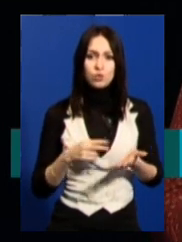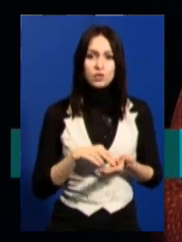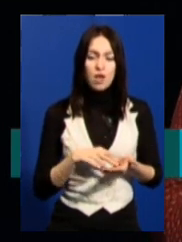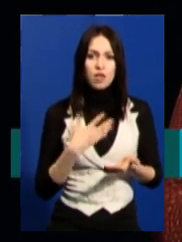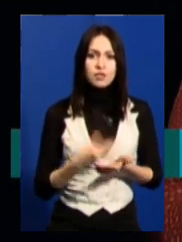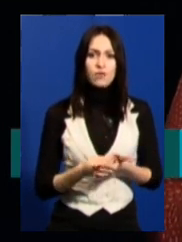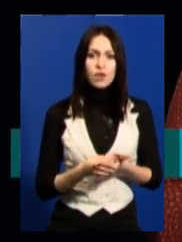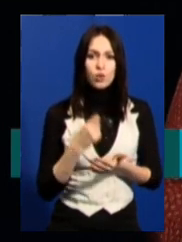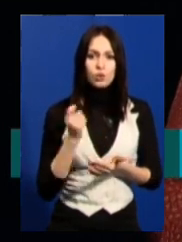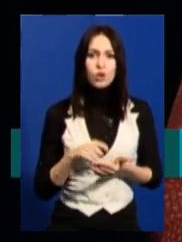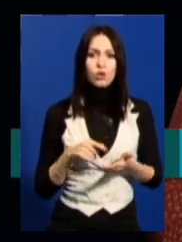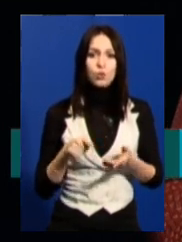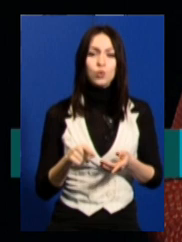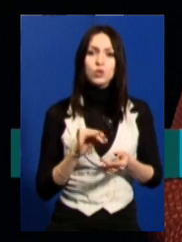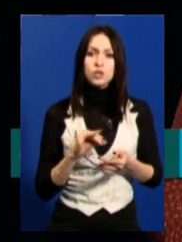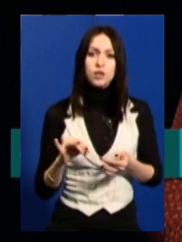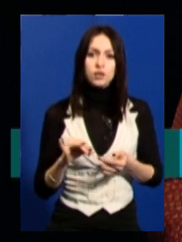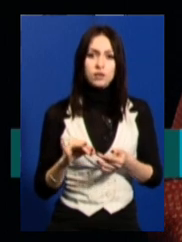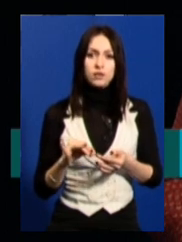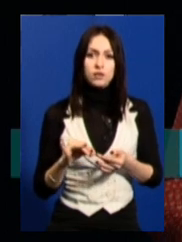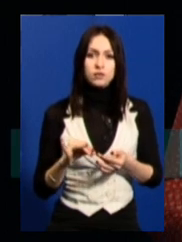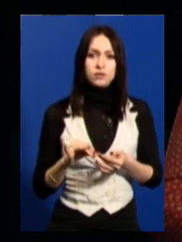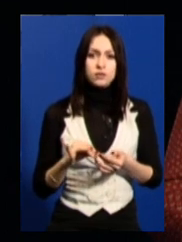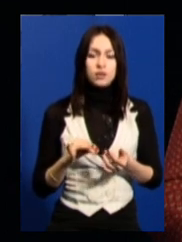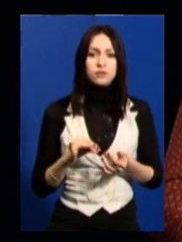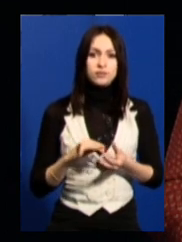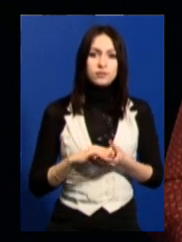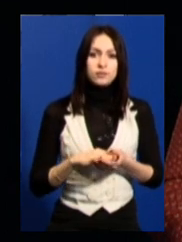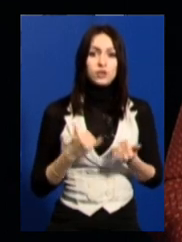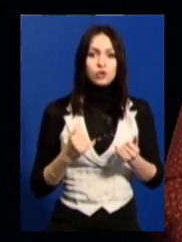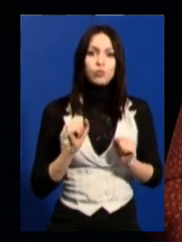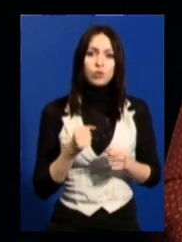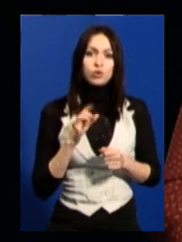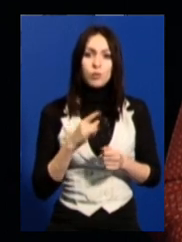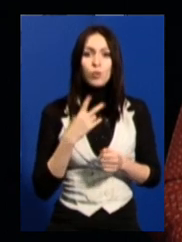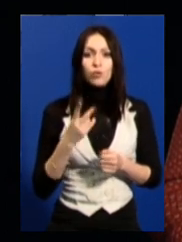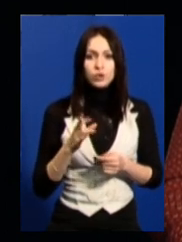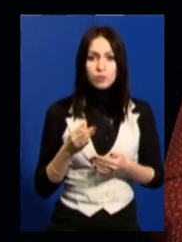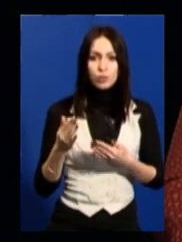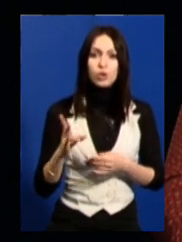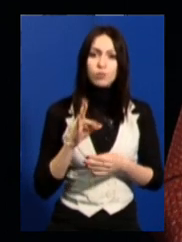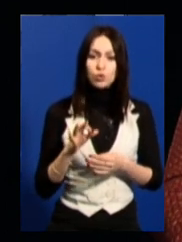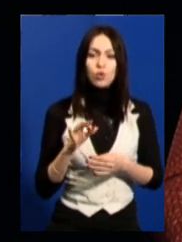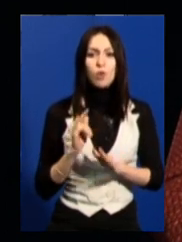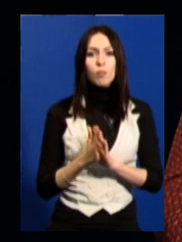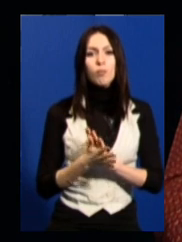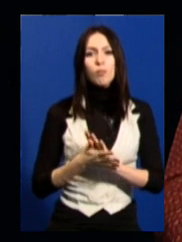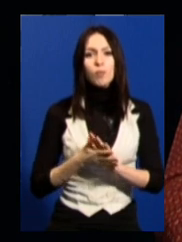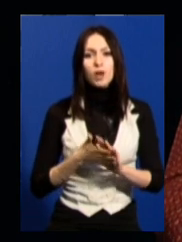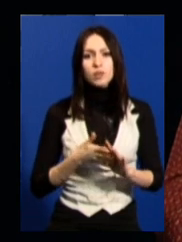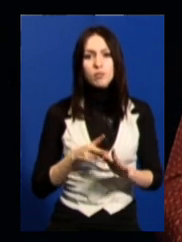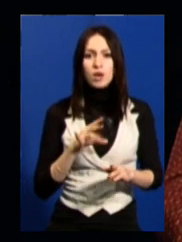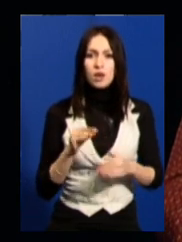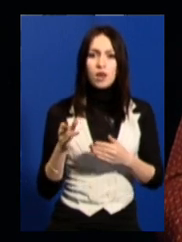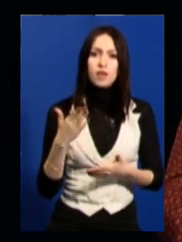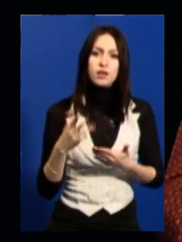своєю. Тобто, і по ним це можна було побачити, але усвідомлювали вони,